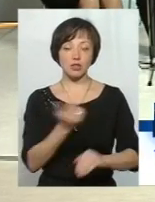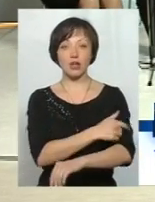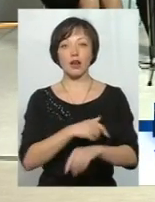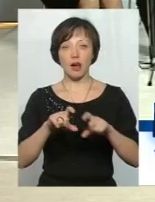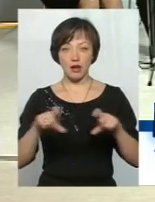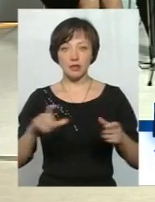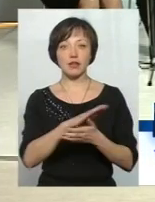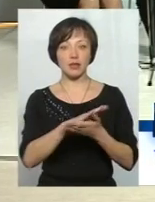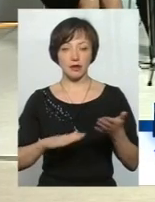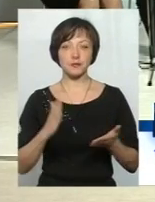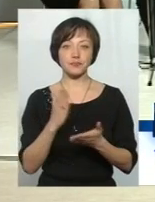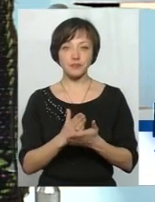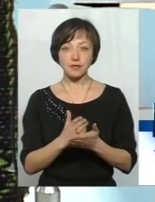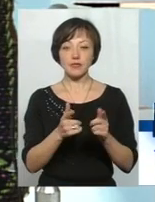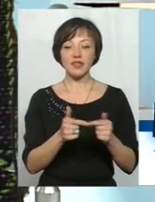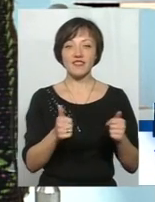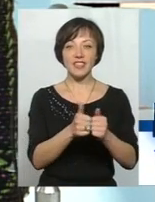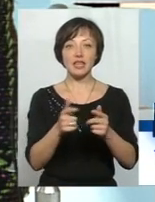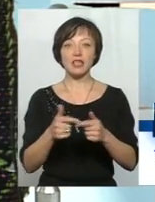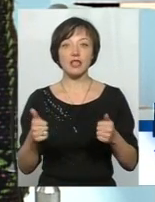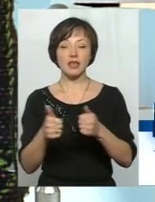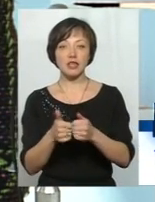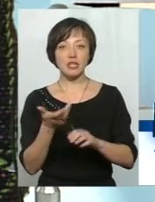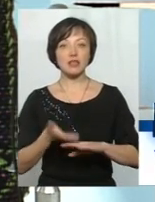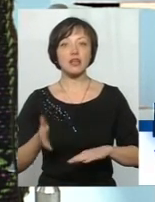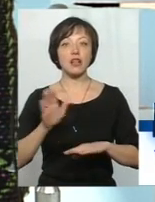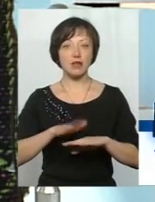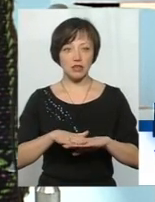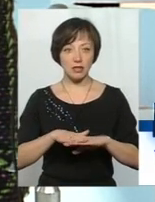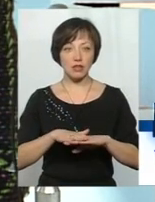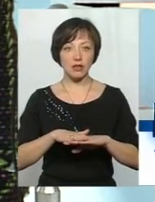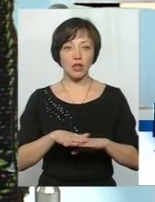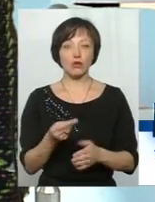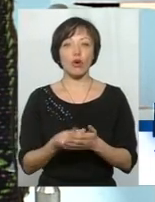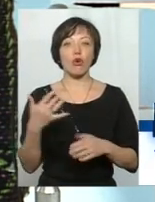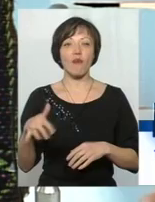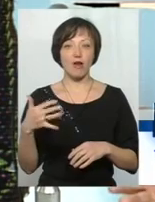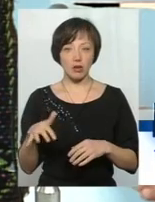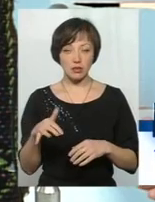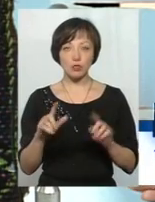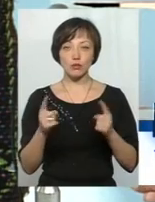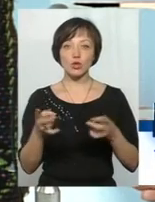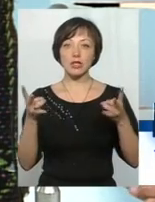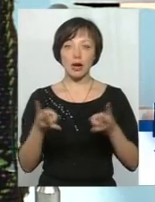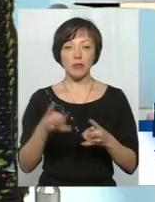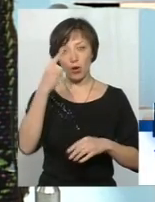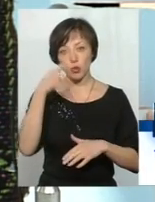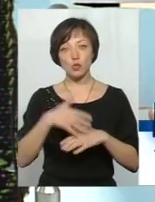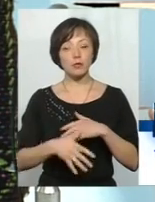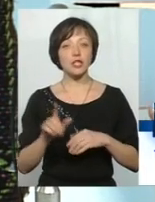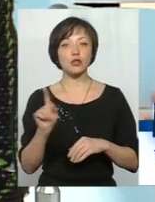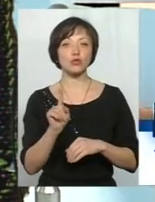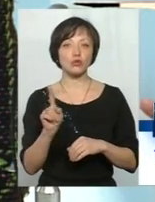я скажу, це відділення, саме такі складні відділення, дороговартісні. Тому що треба розуміти, що